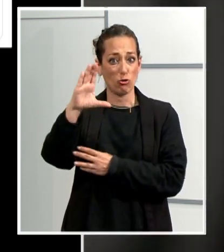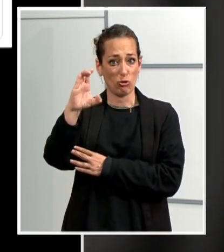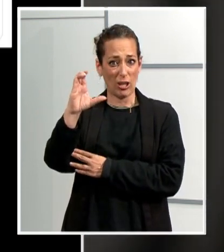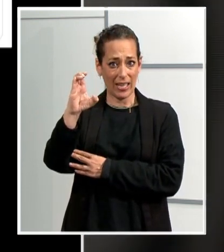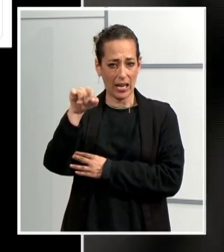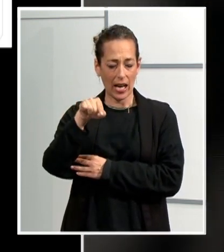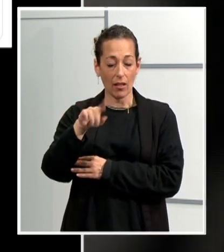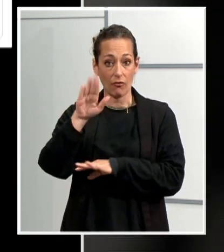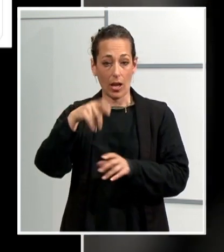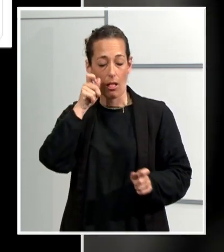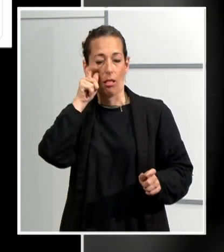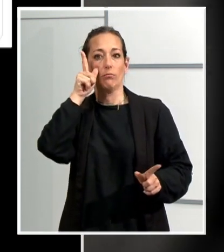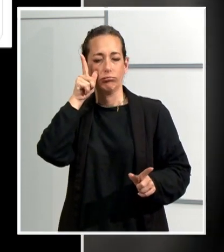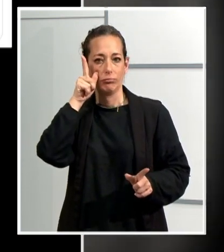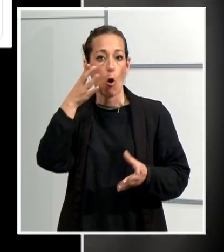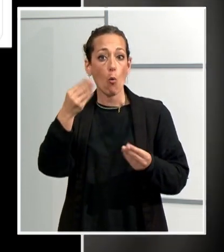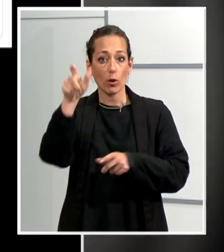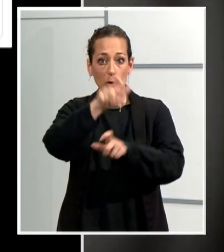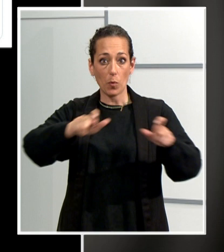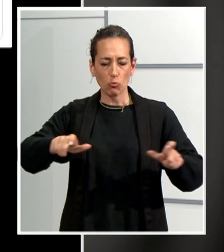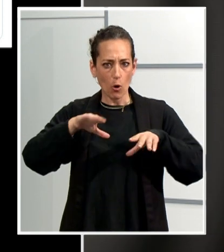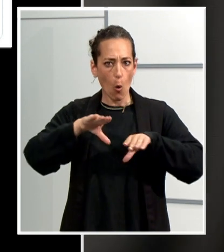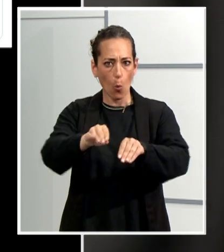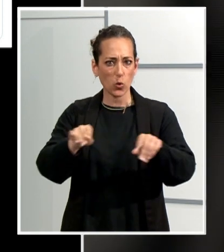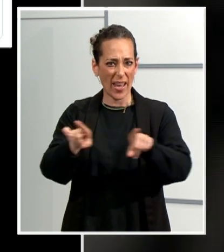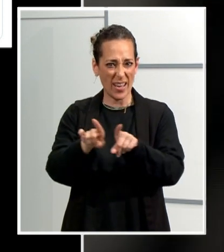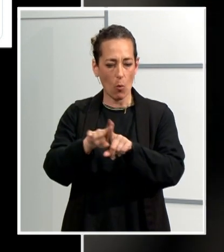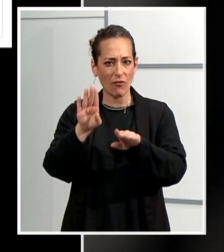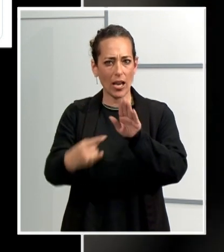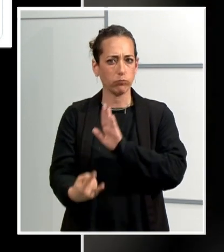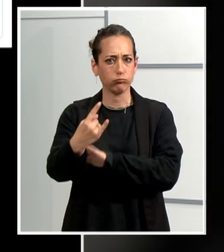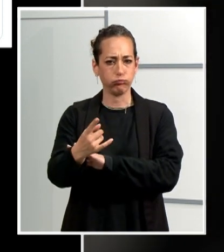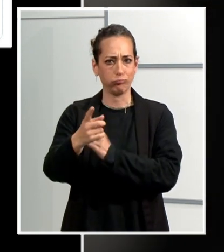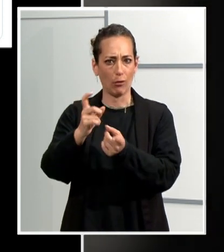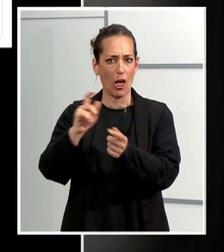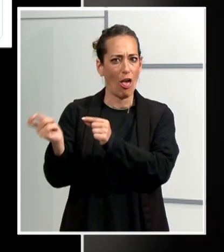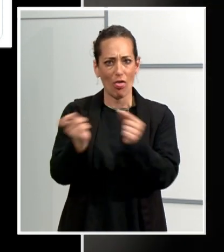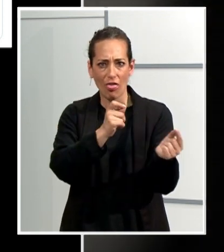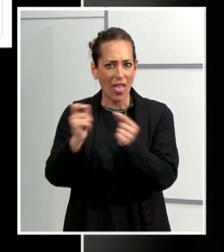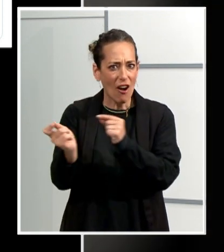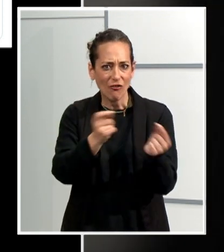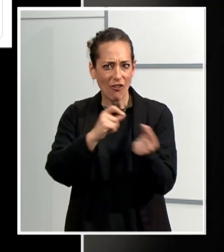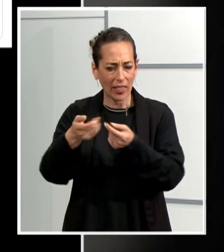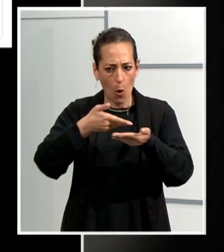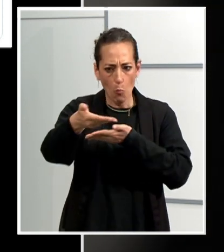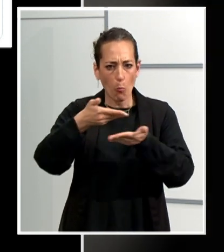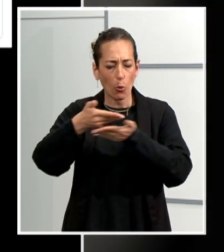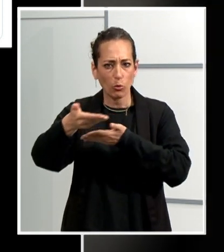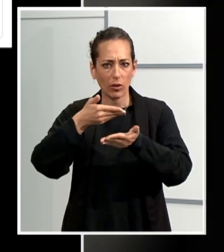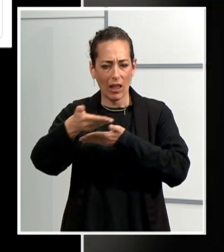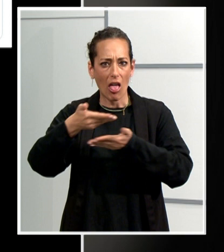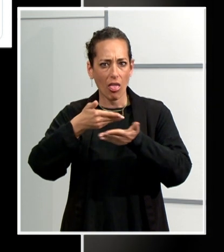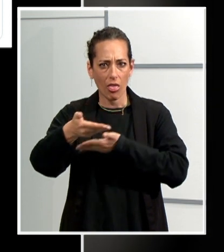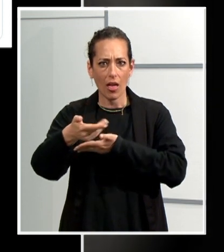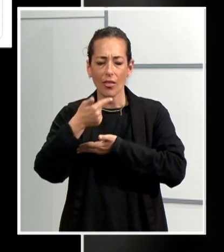a escriure el nom de la ciutat amb aquesta grafia i es va generar un debat que fins i tot ha ocupat portades de diaris sobre la idoneïtat de canviar el nom oficial